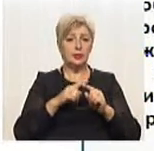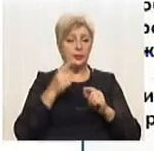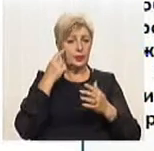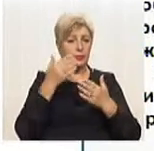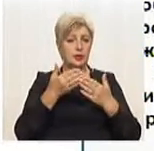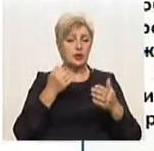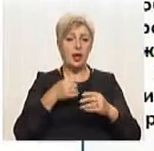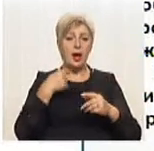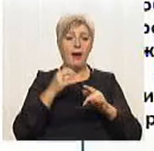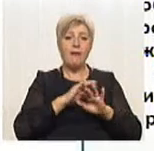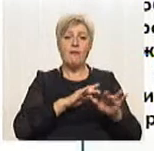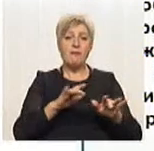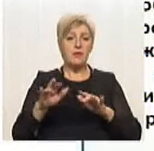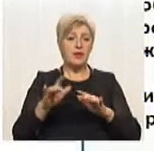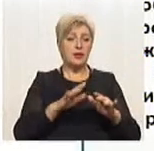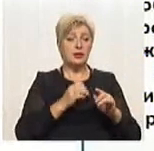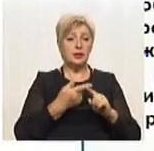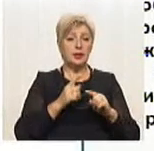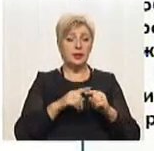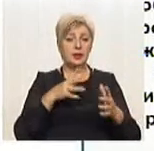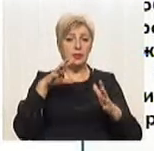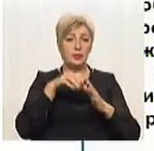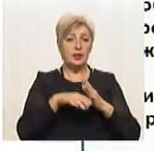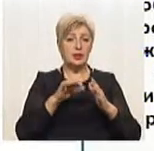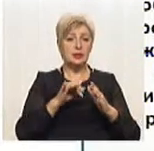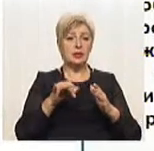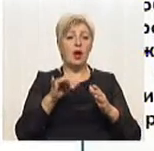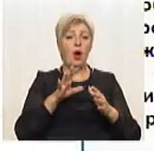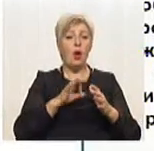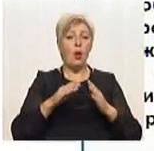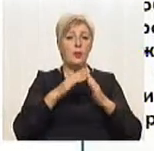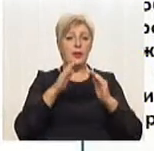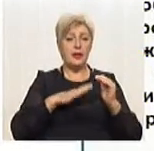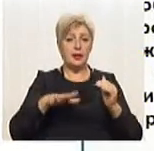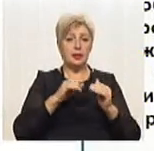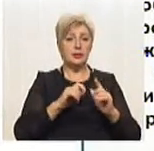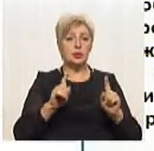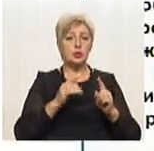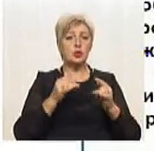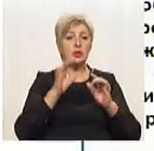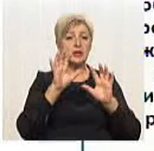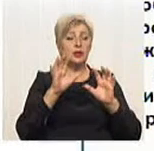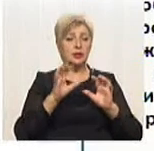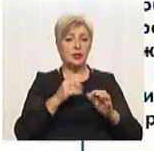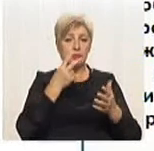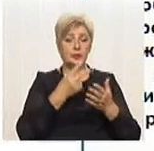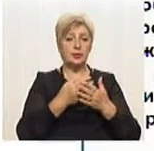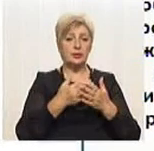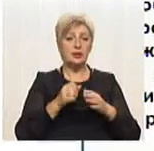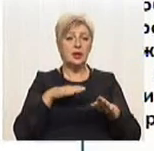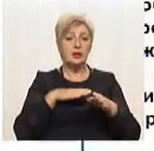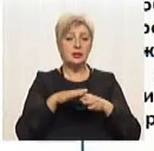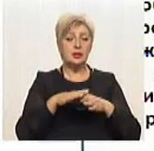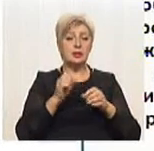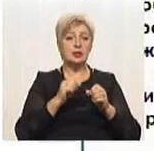діяльності або які містять види діяльності та об'єкти, щодо яких законодавством передбачено здійснення процедури